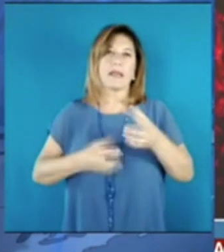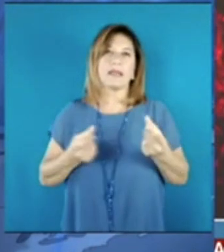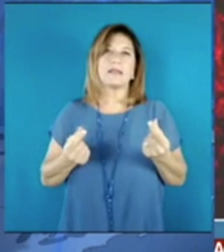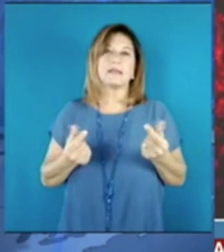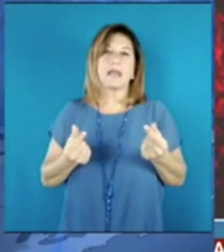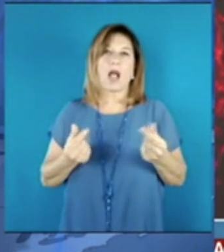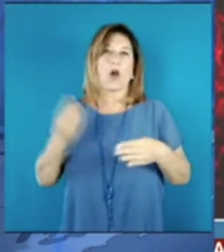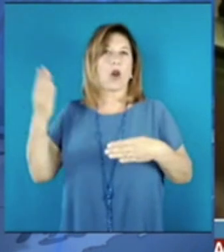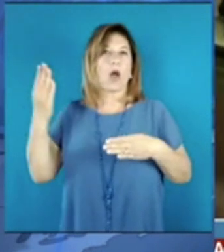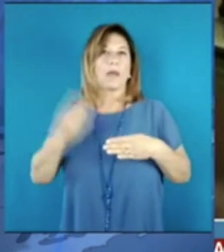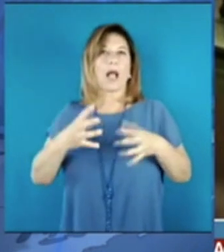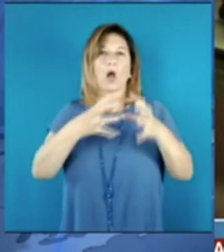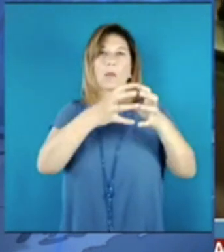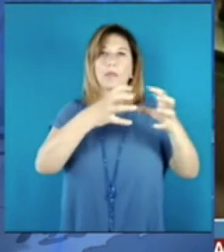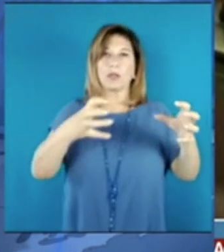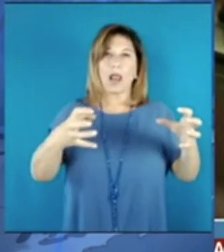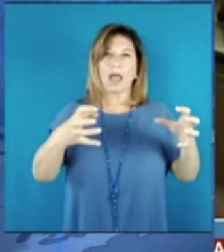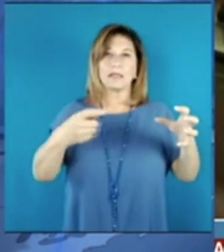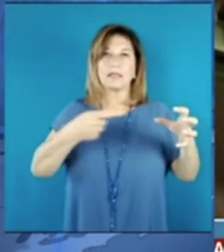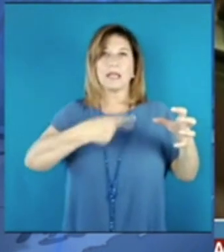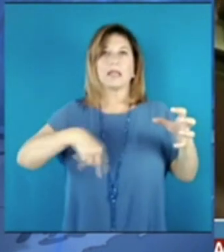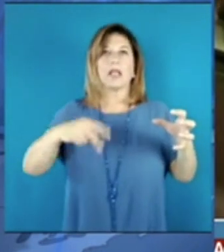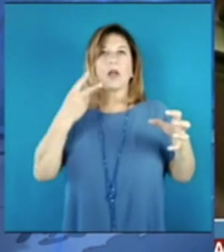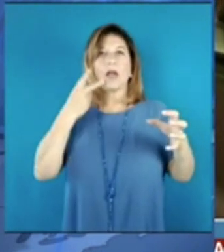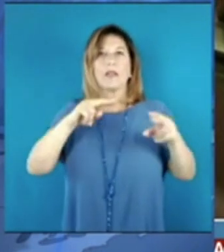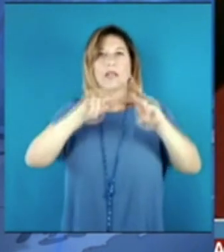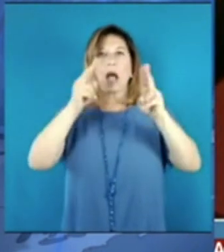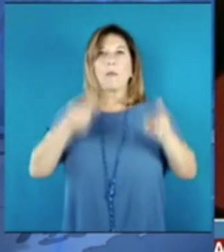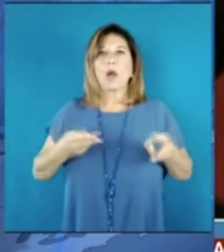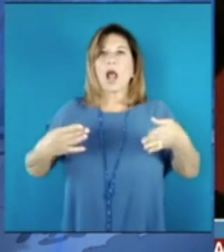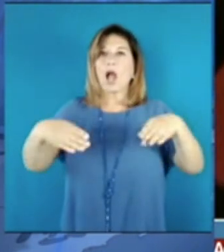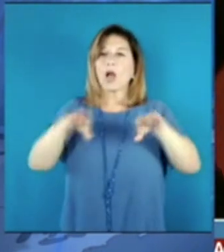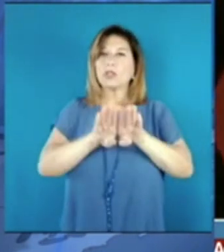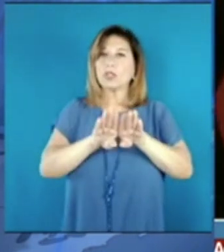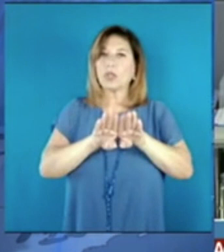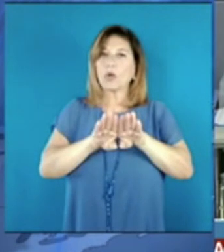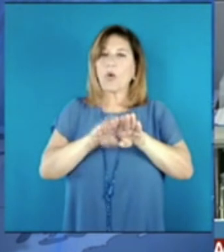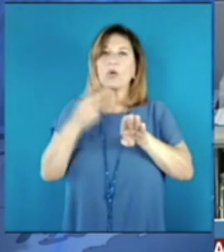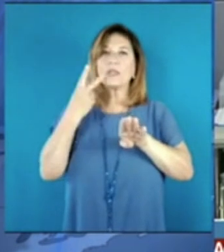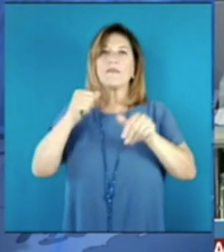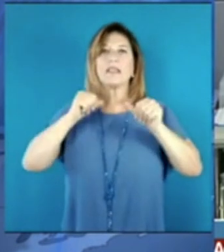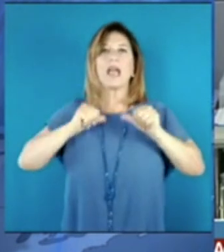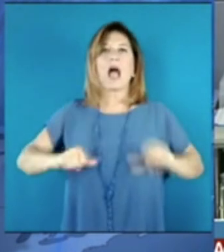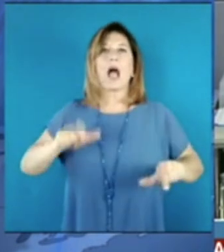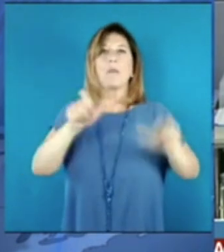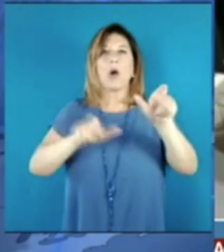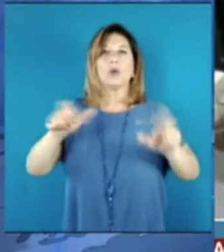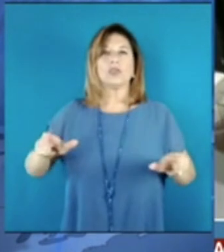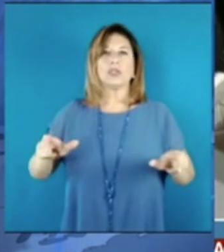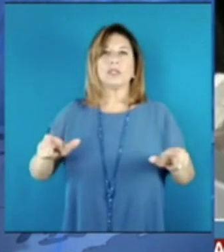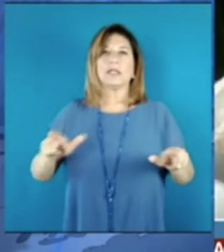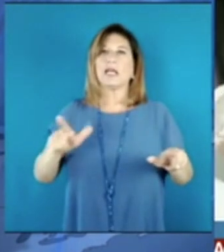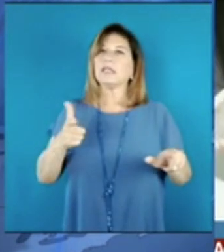colpito le aziende, quindi noi vediamo negozi chiusi, vediamo cittadini che tante volte non hanno